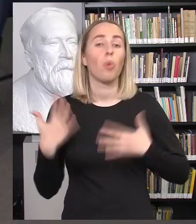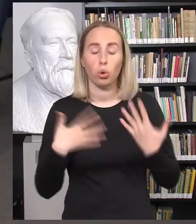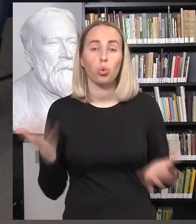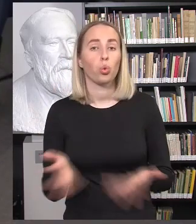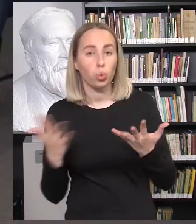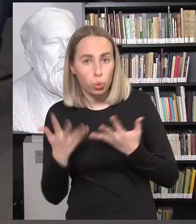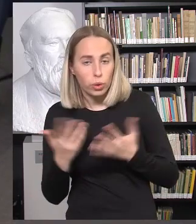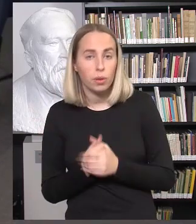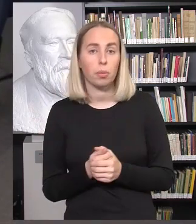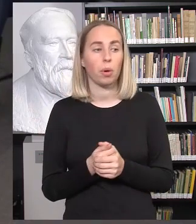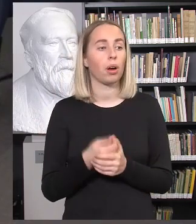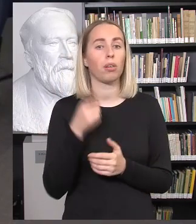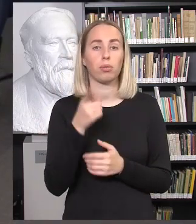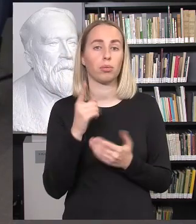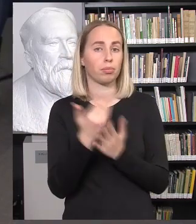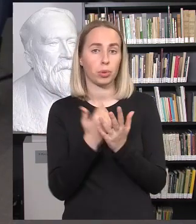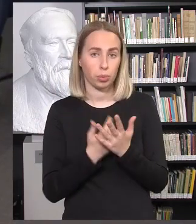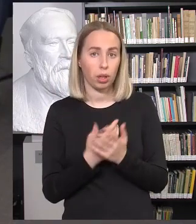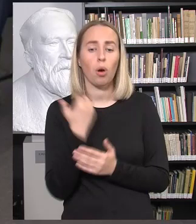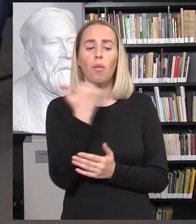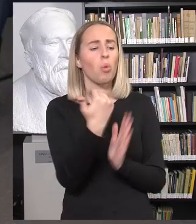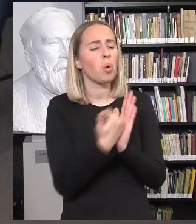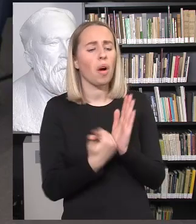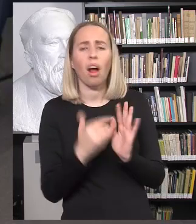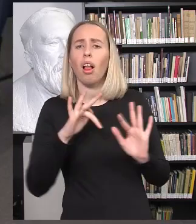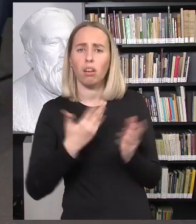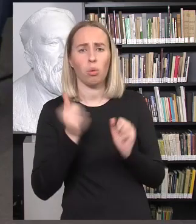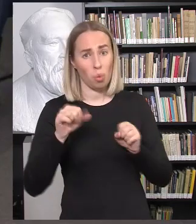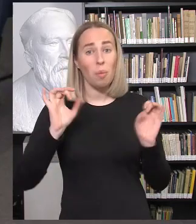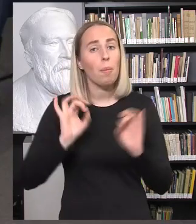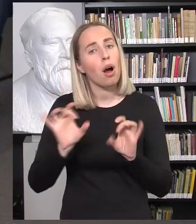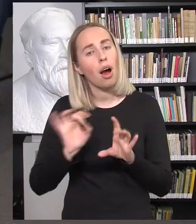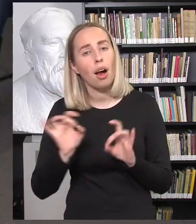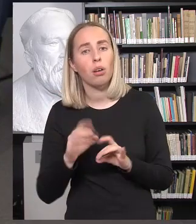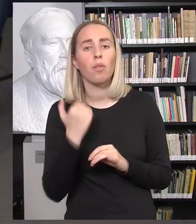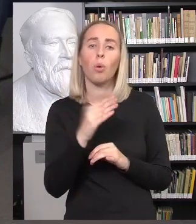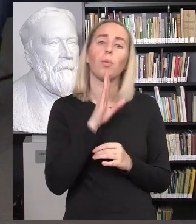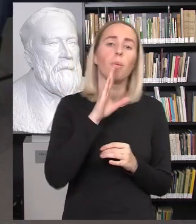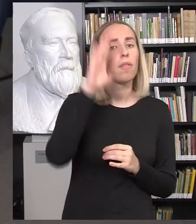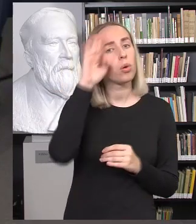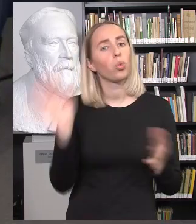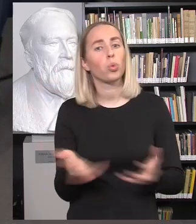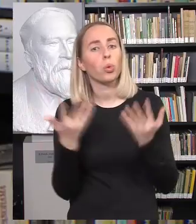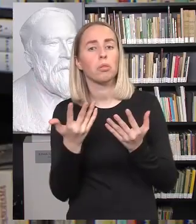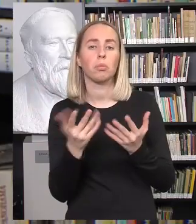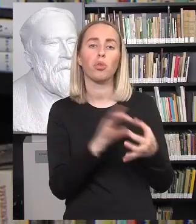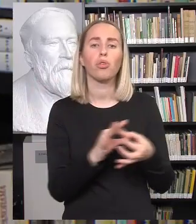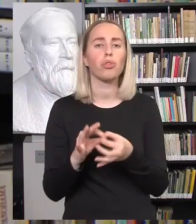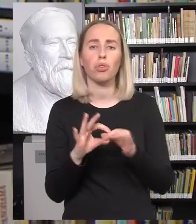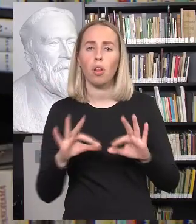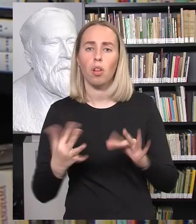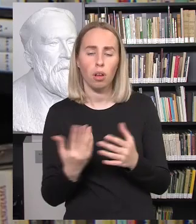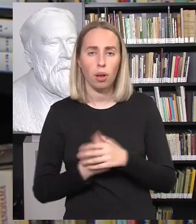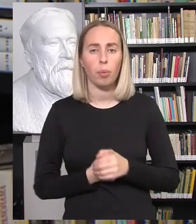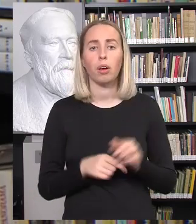populiariai galėtume, žiūrovams, suprantamai, paaiškinti, kas tos programos, kaip jos nulėmė tą litiškumą augdymą, ir kodėl